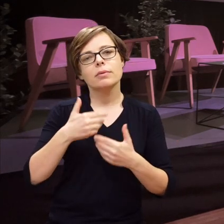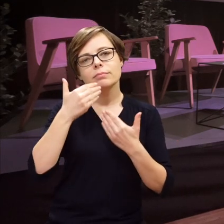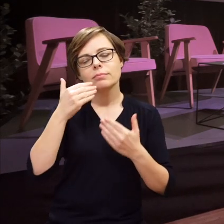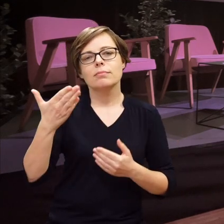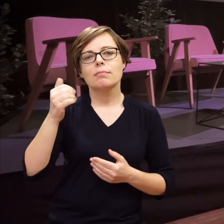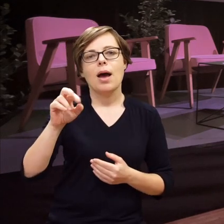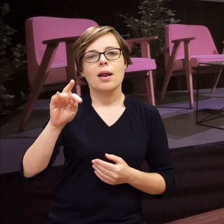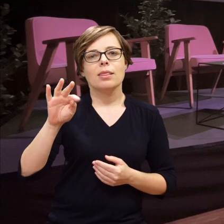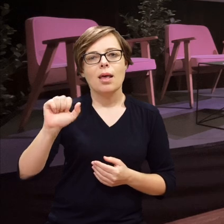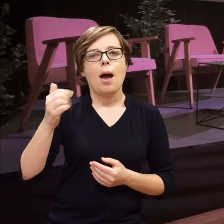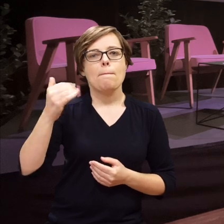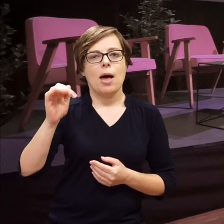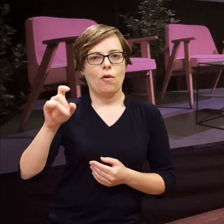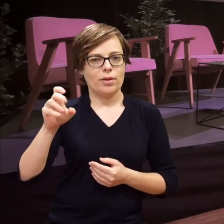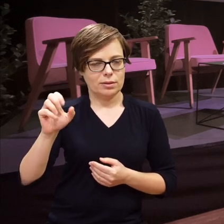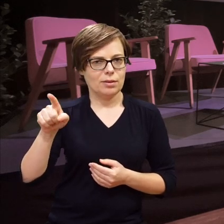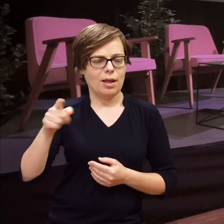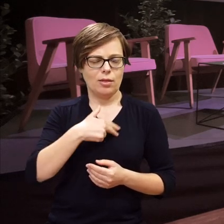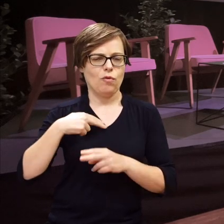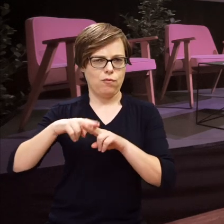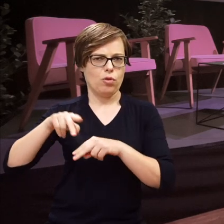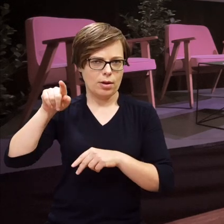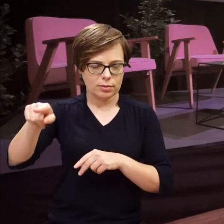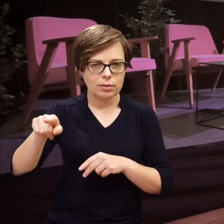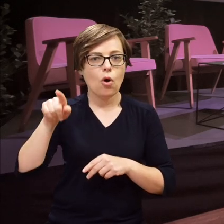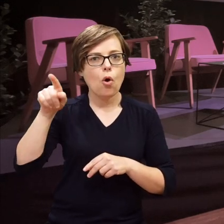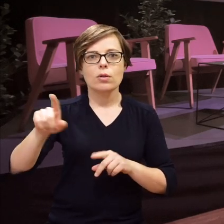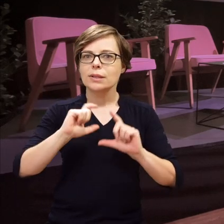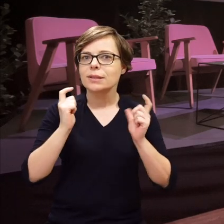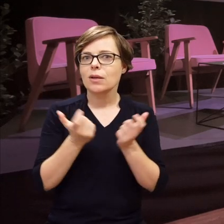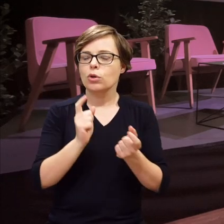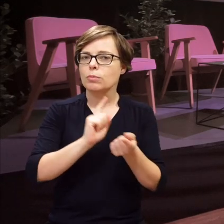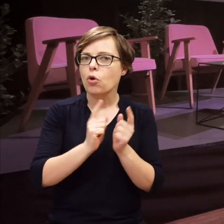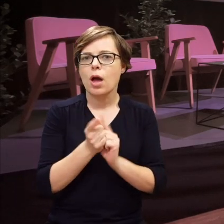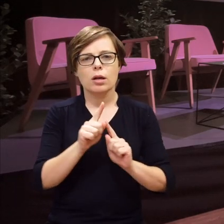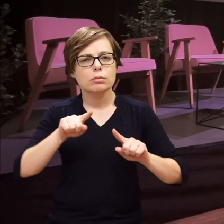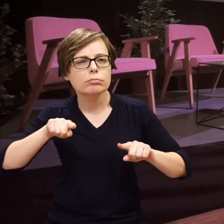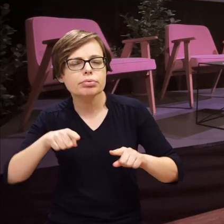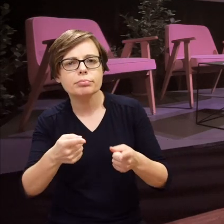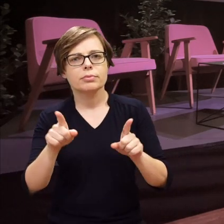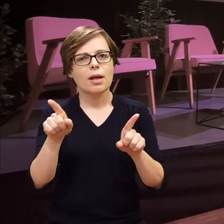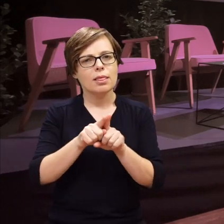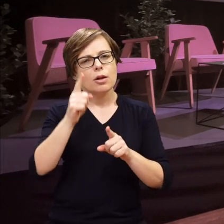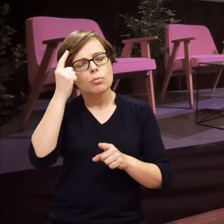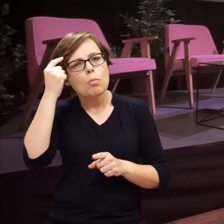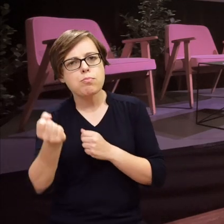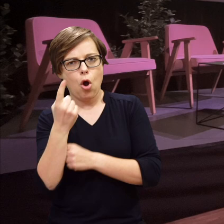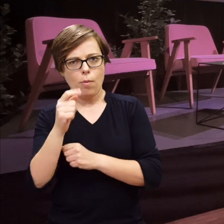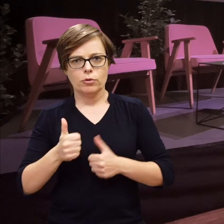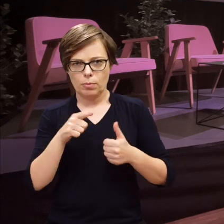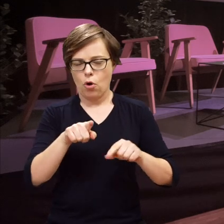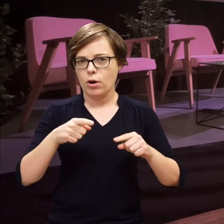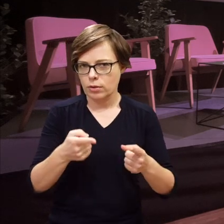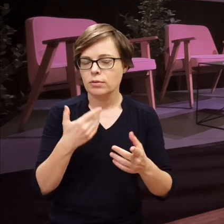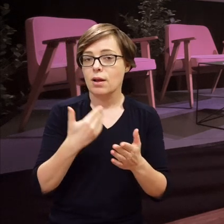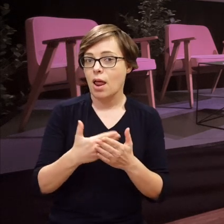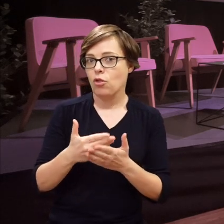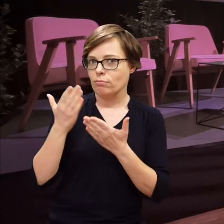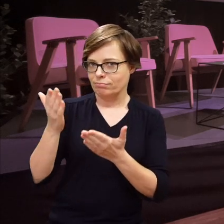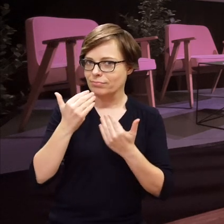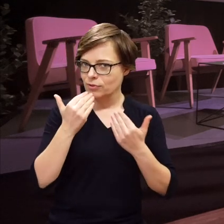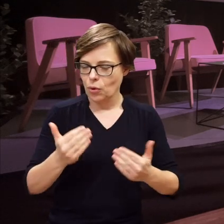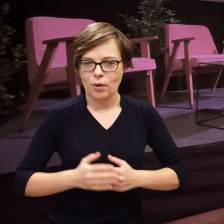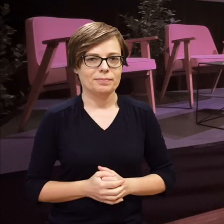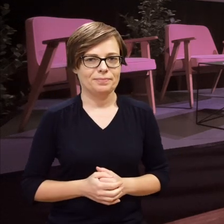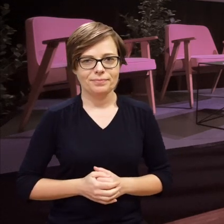także Marcie Matowickiej z naszej Fundacji, bo to ona pospinała całe spotkanie i to ona je po raz pierwszy ponazywała, żeby je zorganizować, więc Martuś Tobie dziękuję